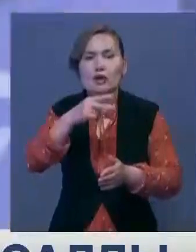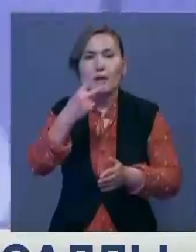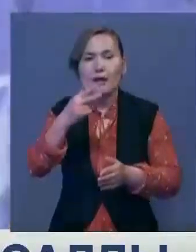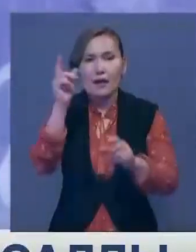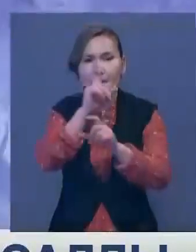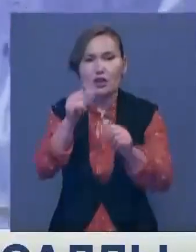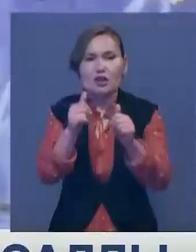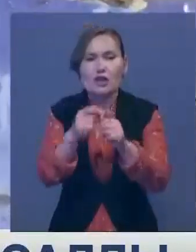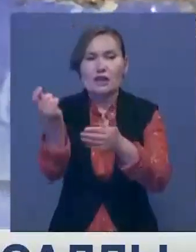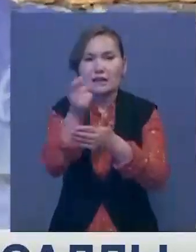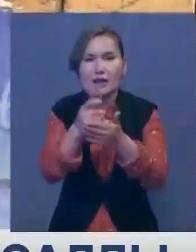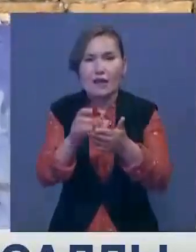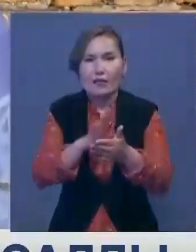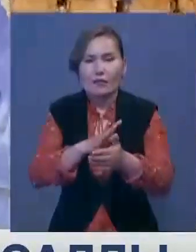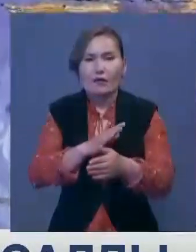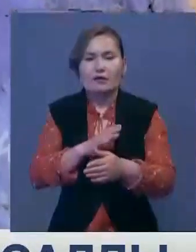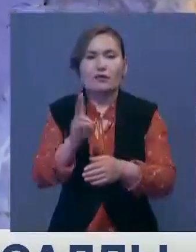жанына салыңған бұлатын.